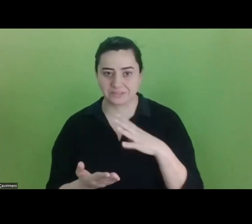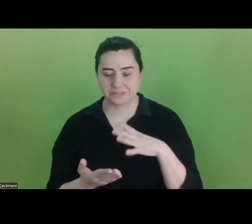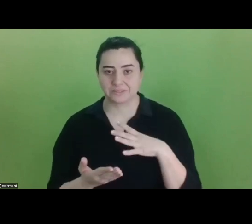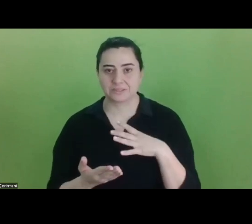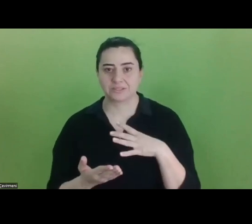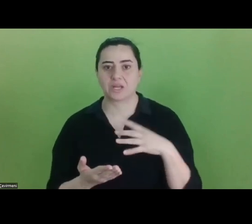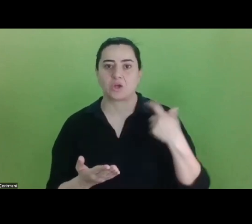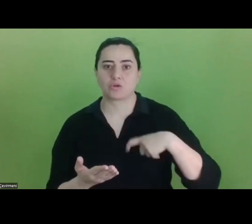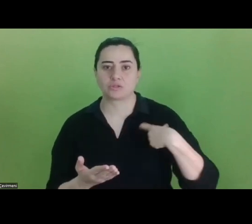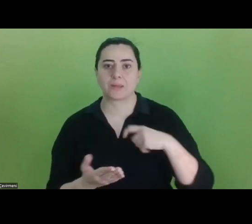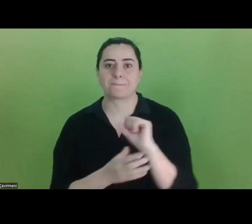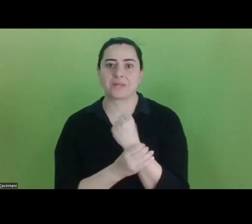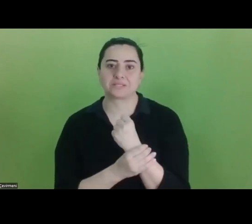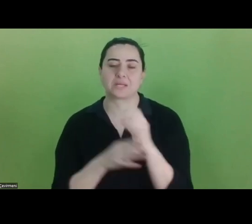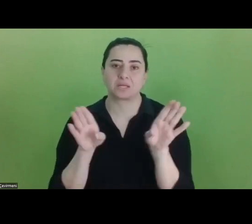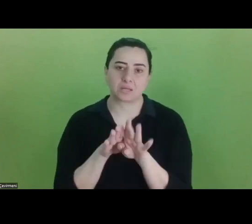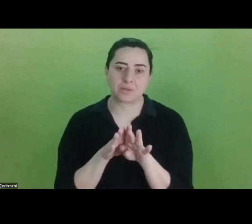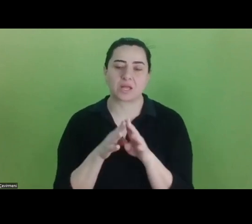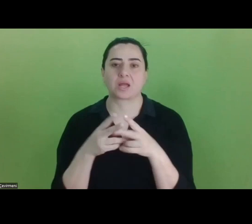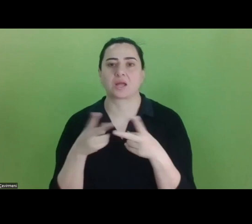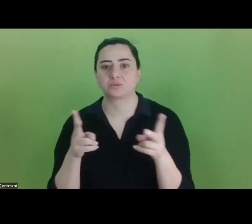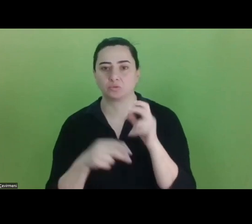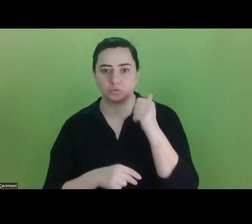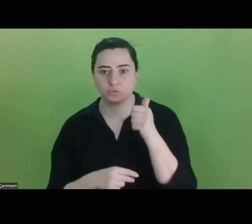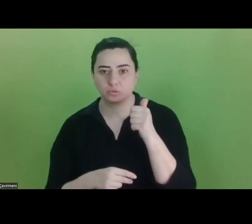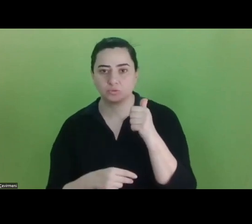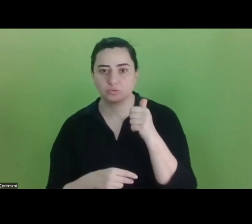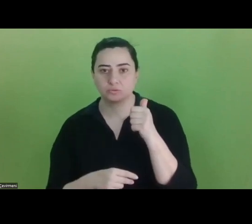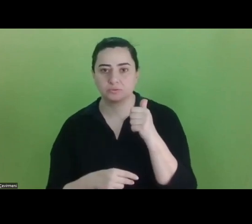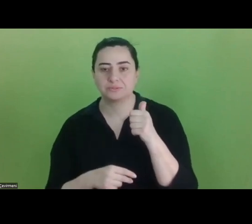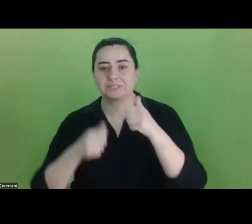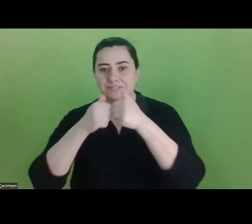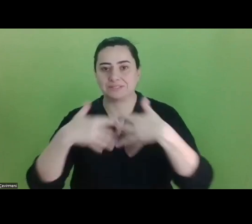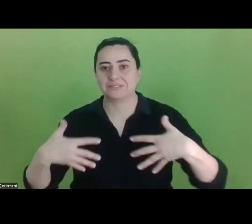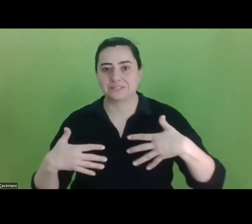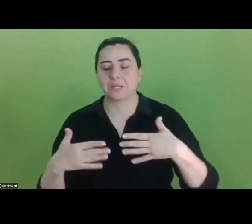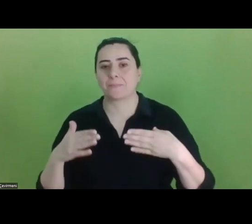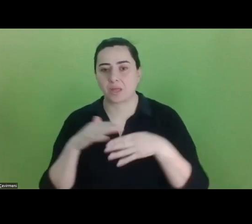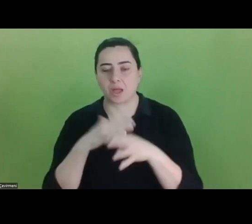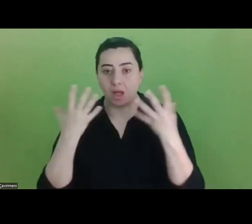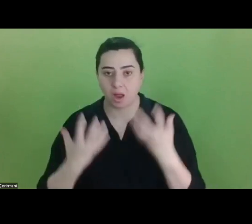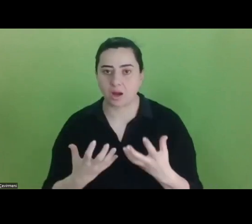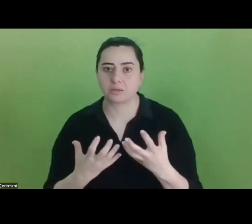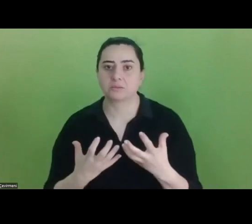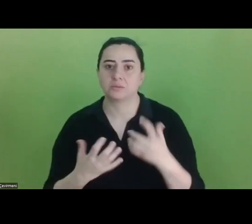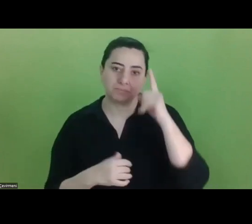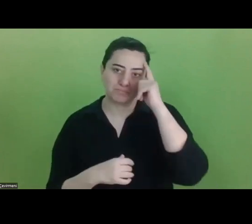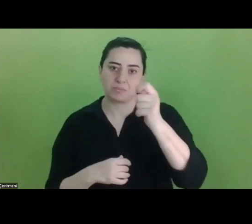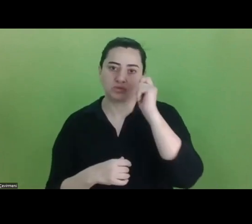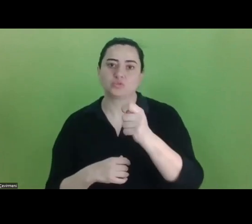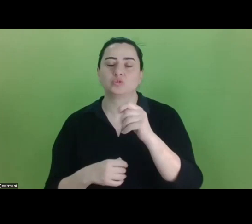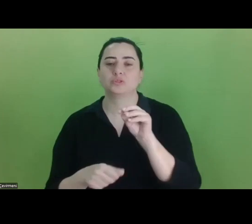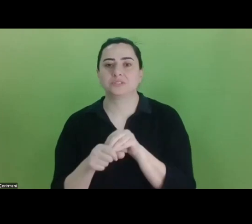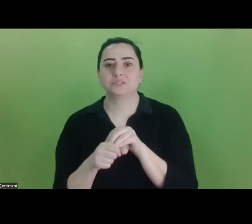desteklerin kapanış gününde veya genel desteğin kapanış gününde sisteme bir anda yüklendiğinde başvurularını göndermek